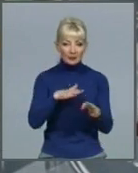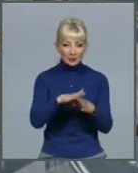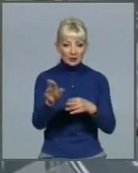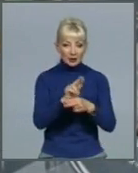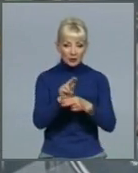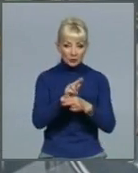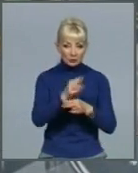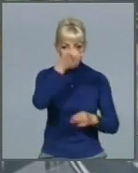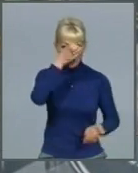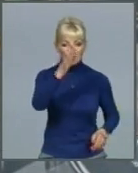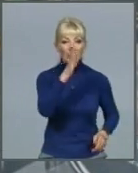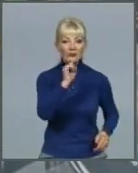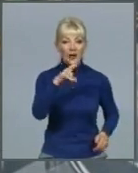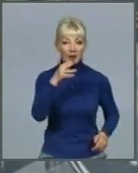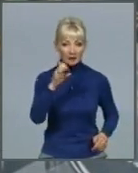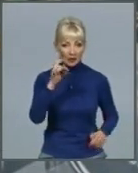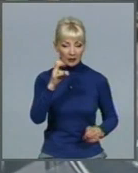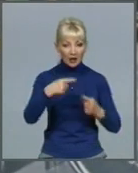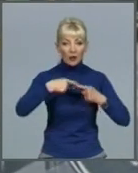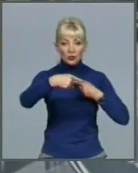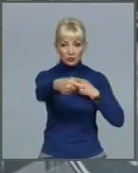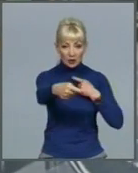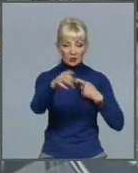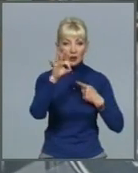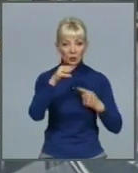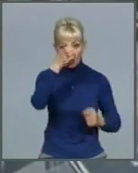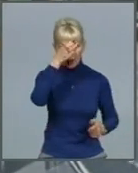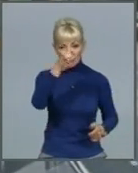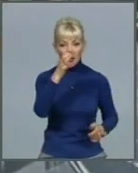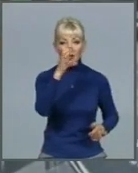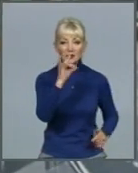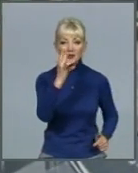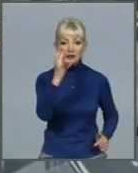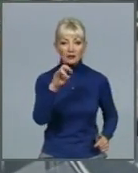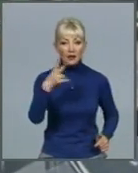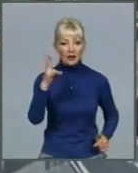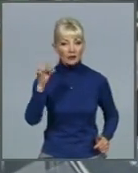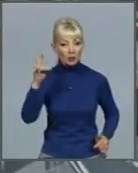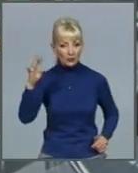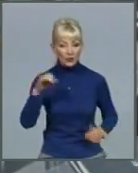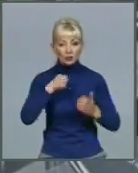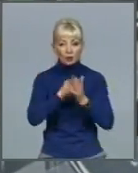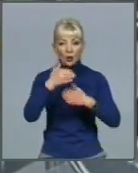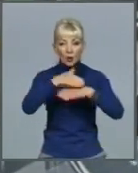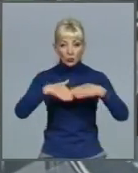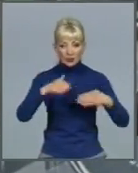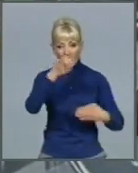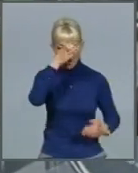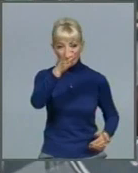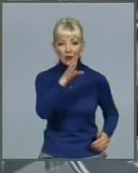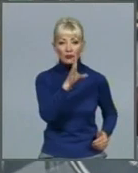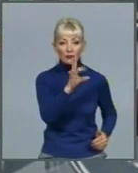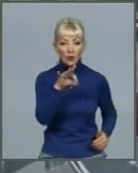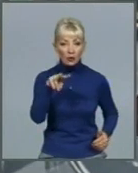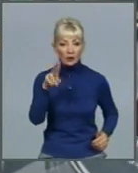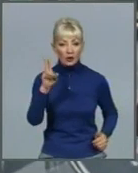Вальтера на участці від Академіка Синельникова до вулиця Академіка Волкова. Зараз ми виконуємо ремонт